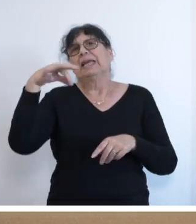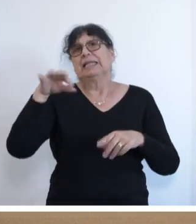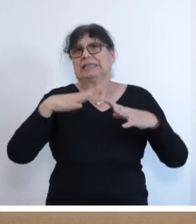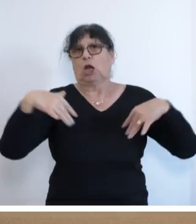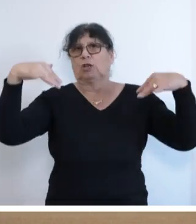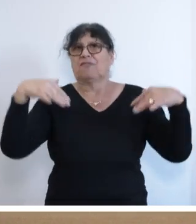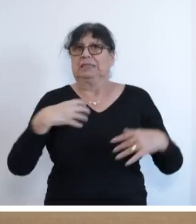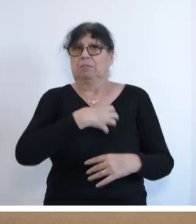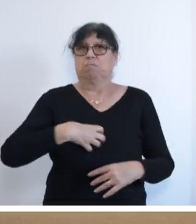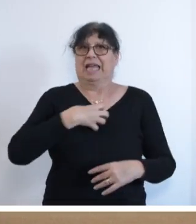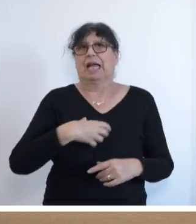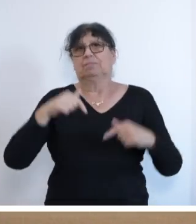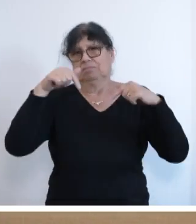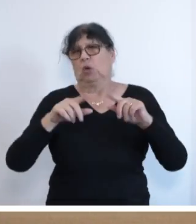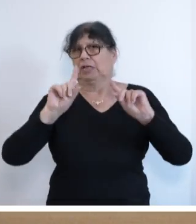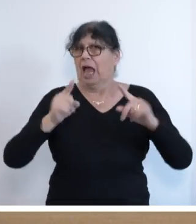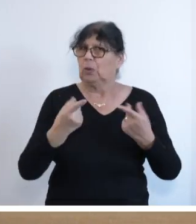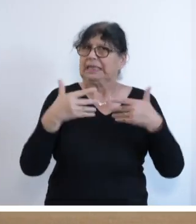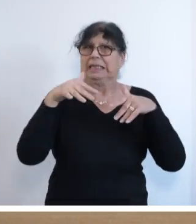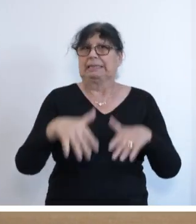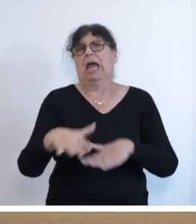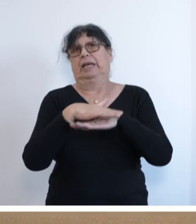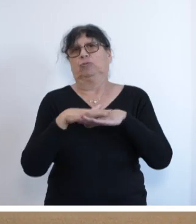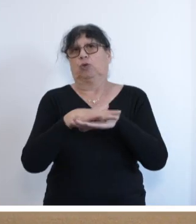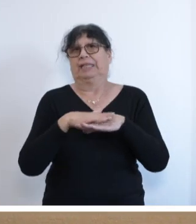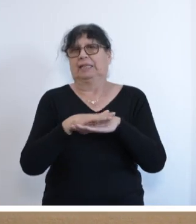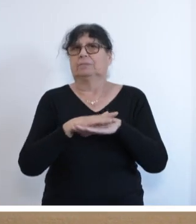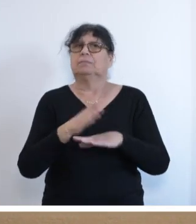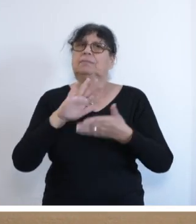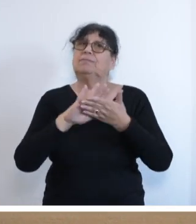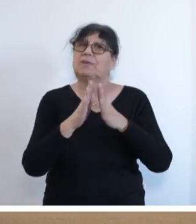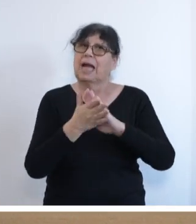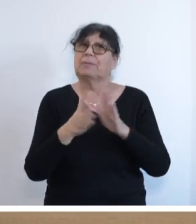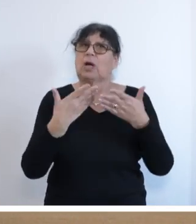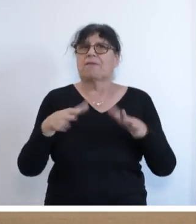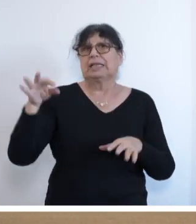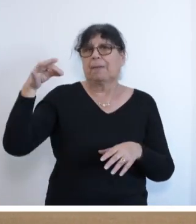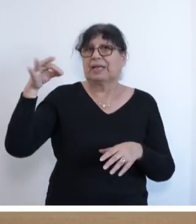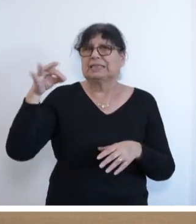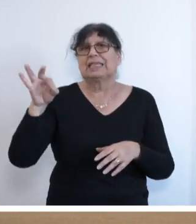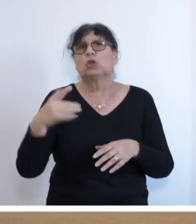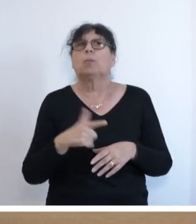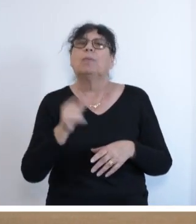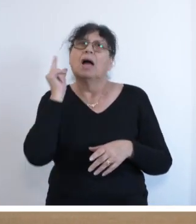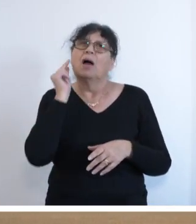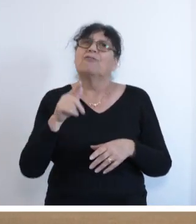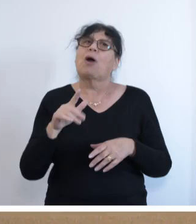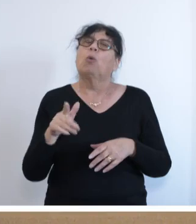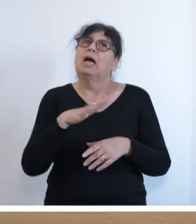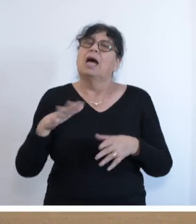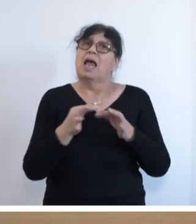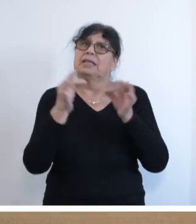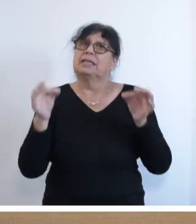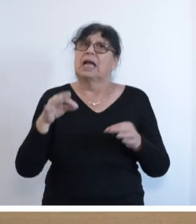den heutigen Tag entschuldigt. Im Einvernehmen mit dem erweiterten Präsidium hat Frau Landtagspräsidentin Vincent